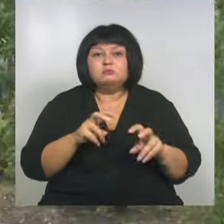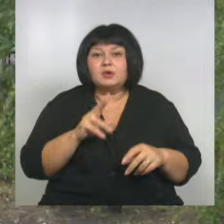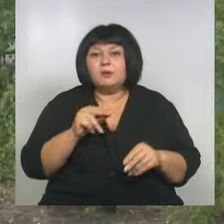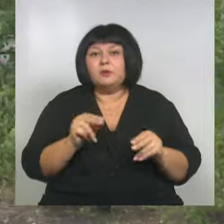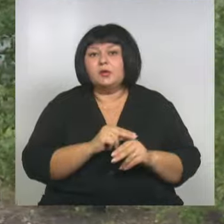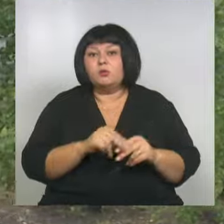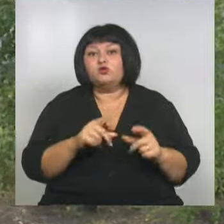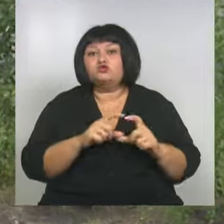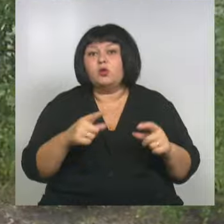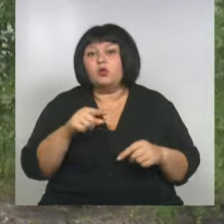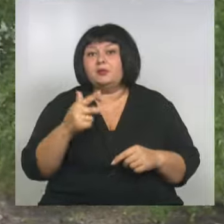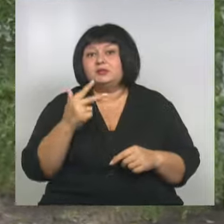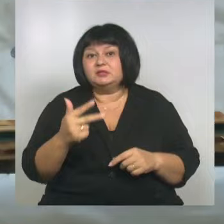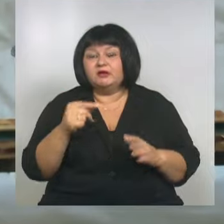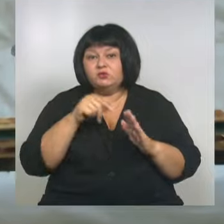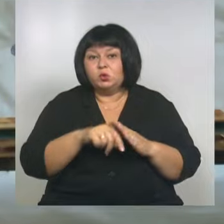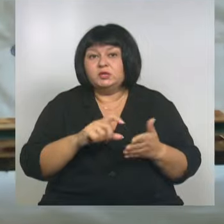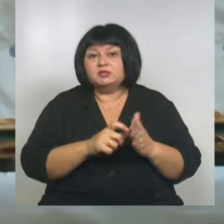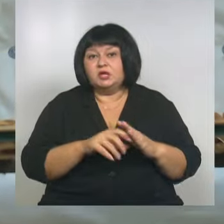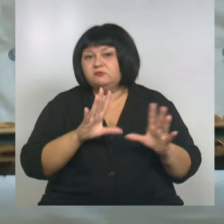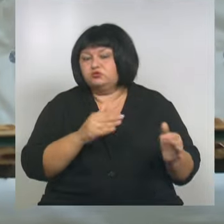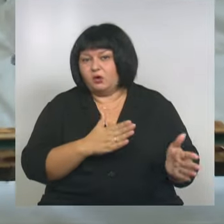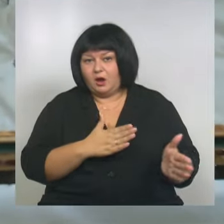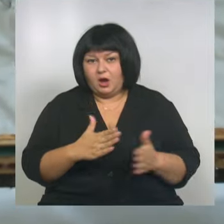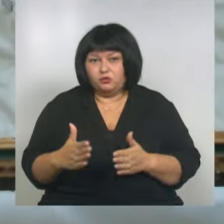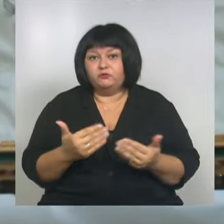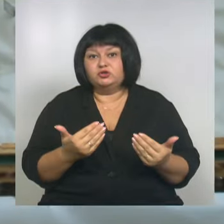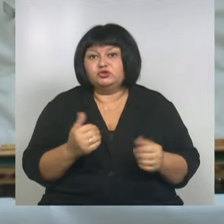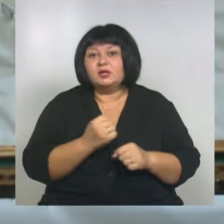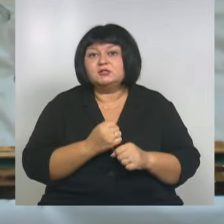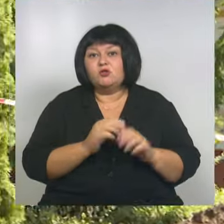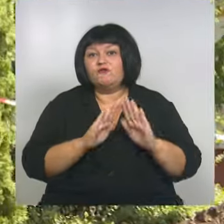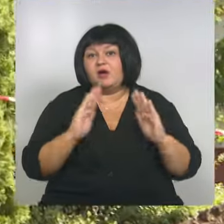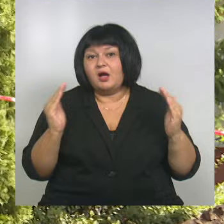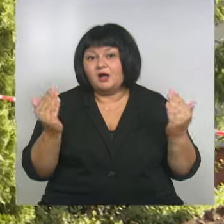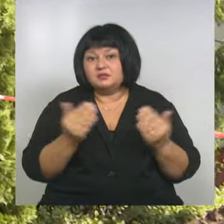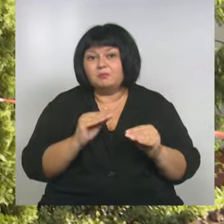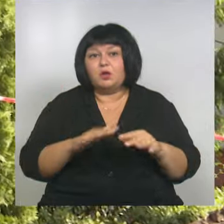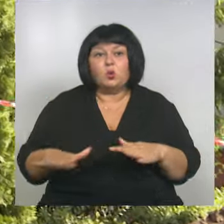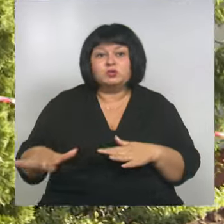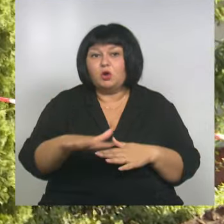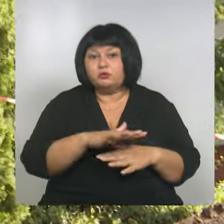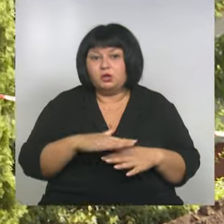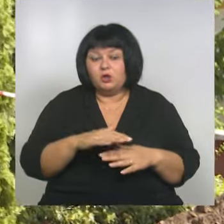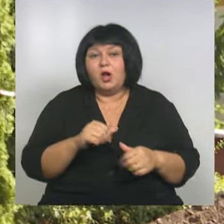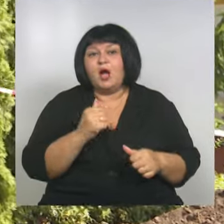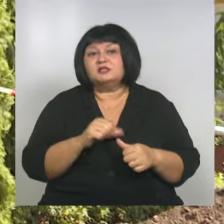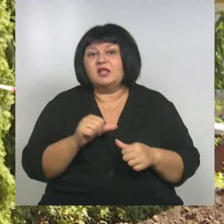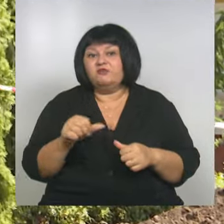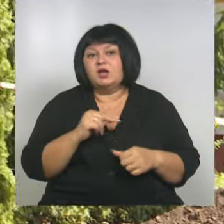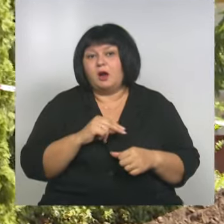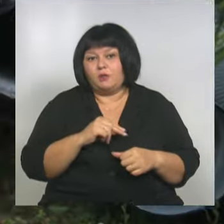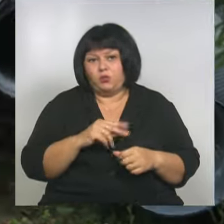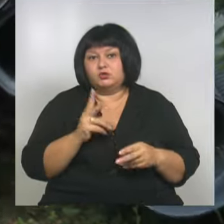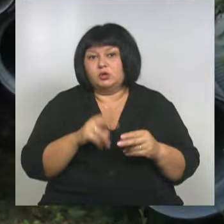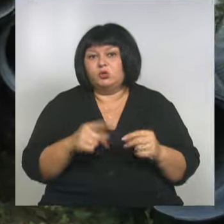ремонта третьей школы. Внутри здания уже все готово. Сейчас делают фасад, благоустраивают территорию. Основные работы закончат